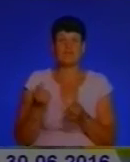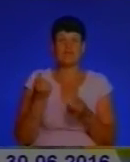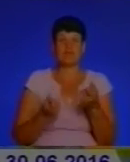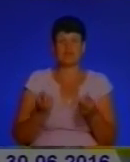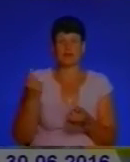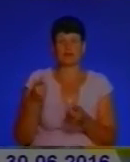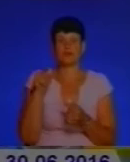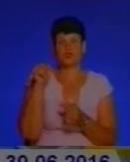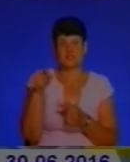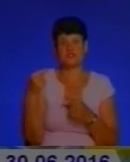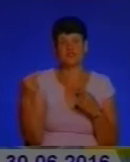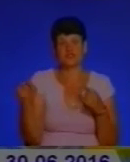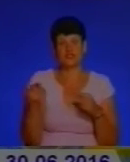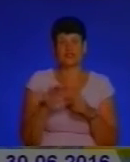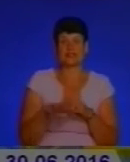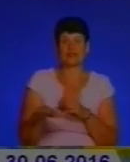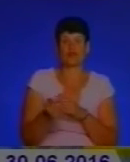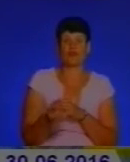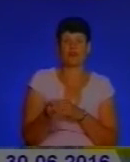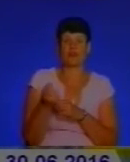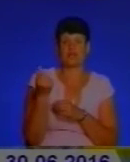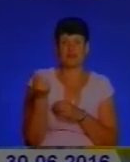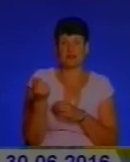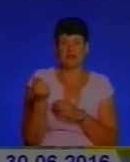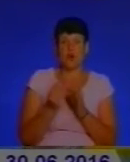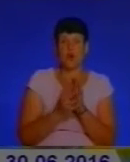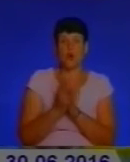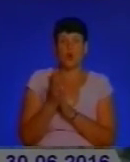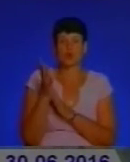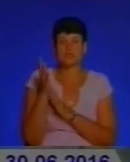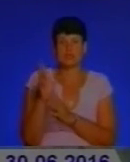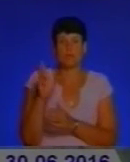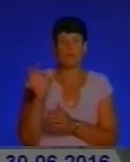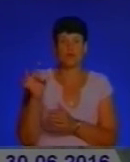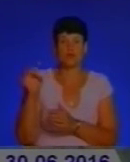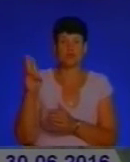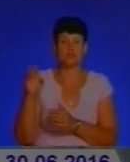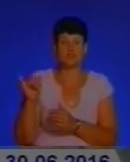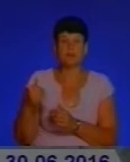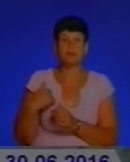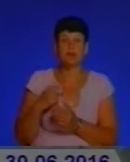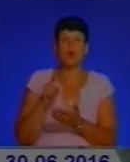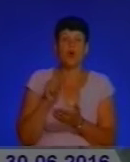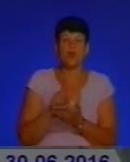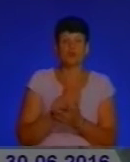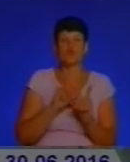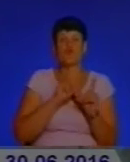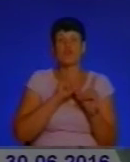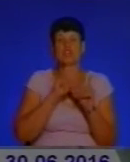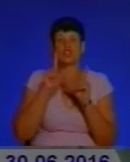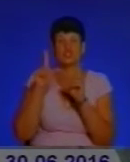що на тій чи іншій території вони виявили рослини виду борщівник Сосновського. Ми обов'язково виїжджали,